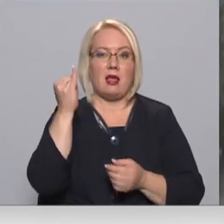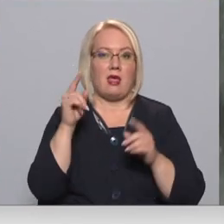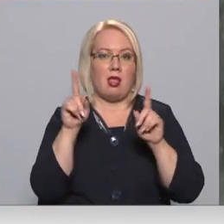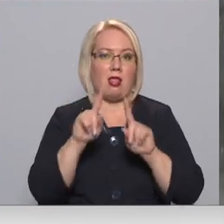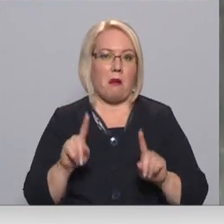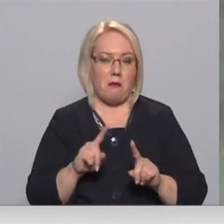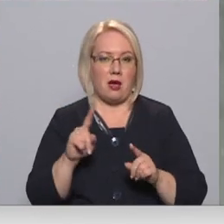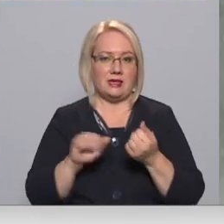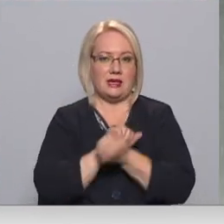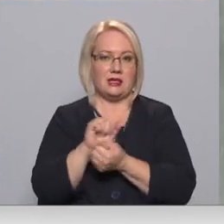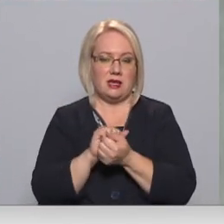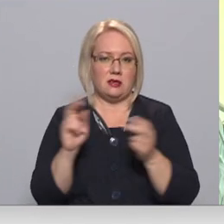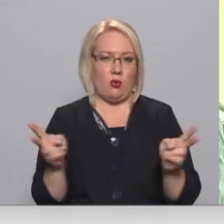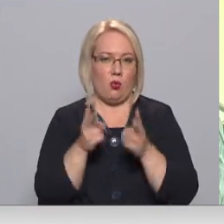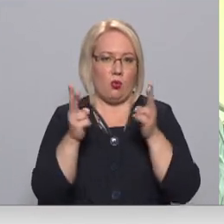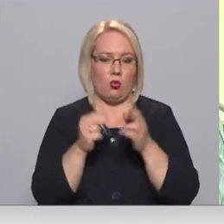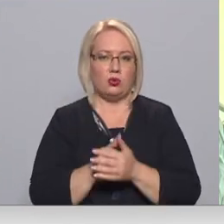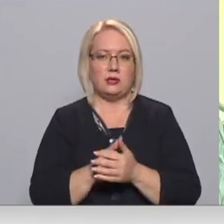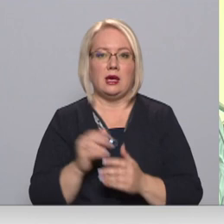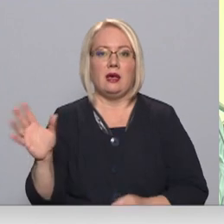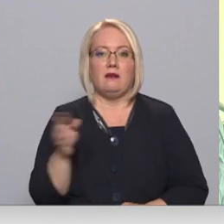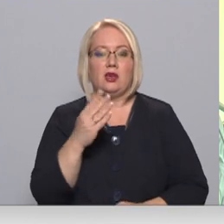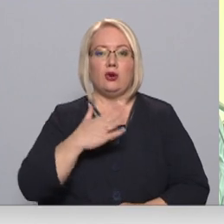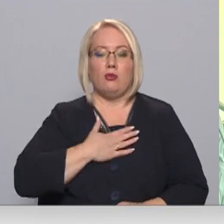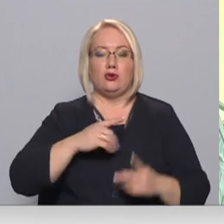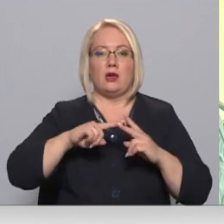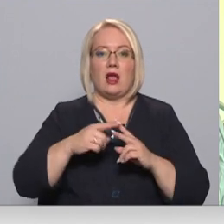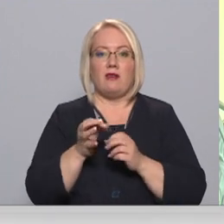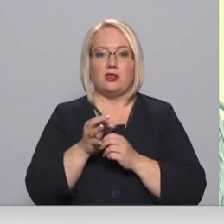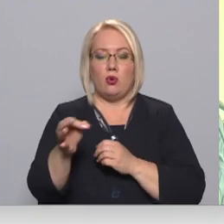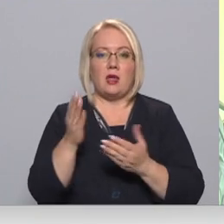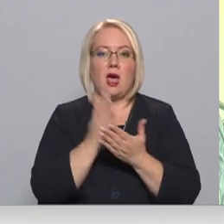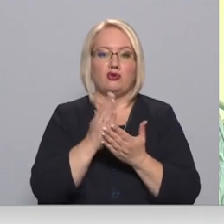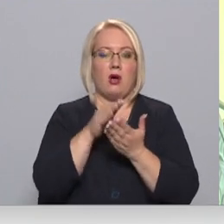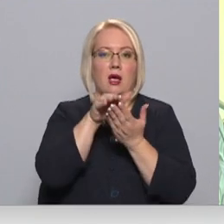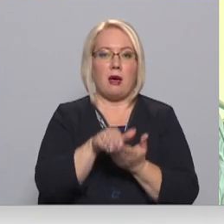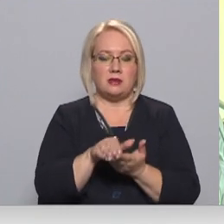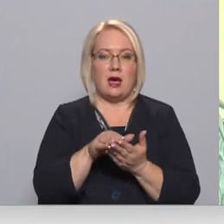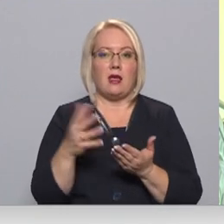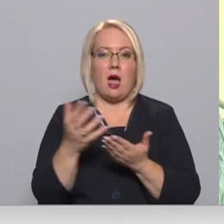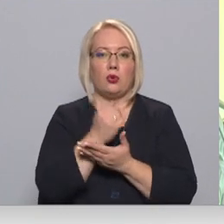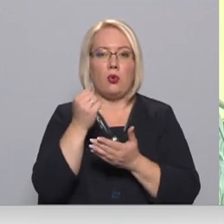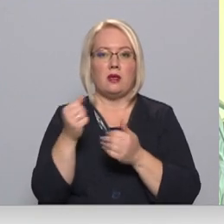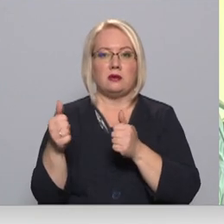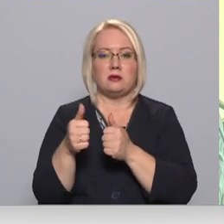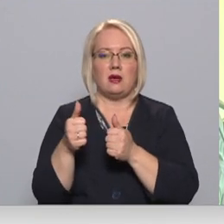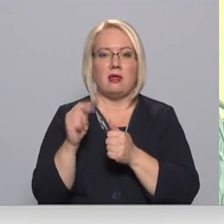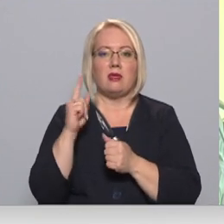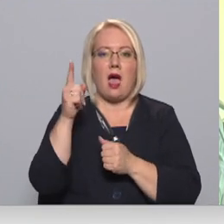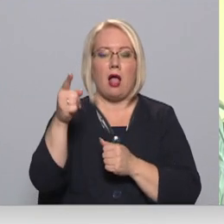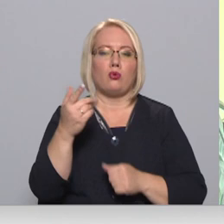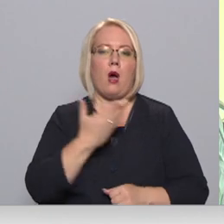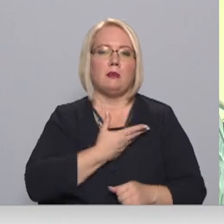joprojām iznīcina uguns. Visus mūsu Jelgavas novadā esošās kapsētas praktiski atrodas diezgan tālu no